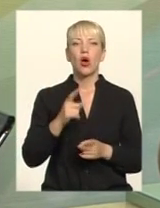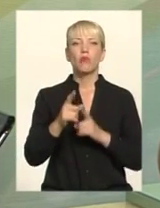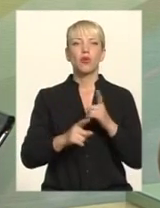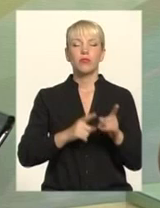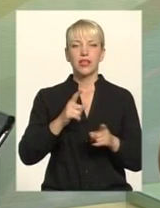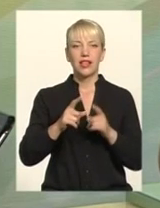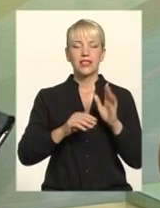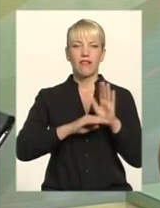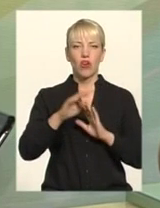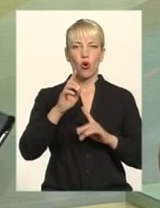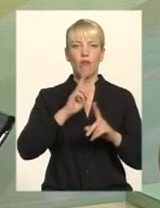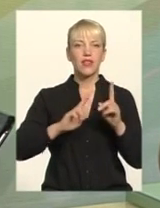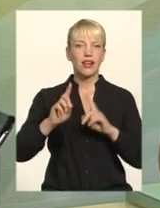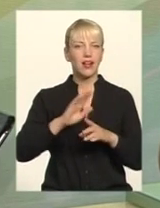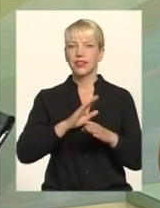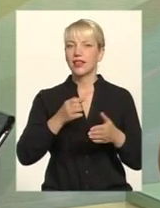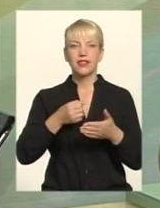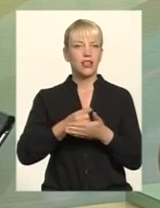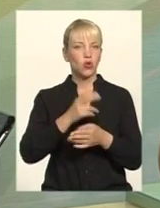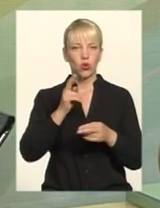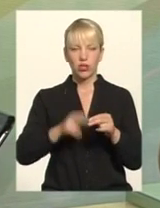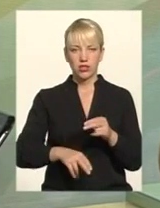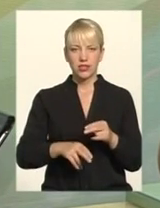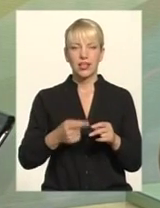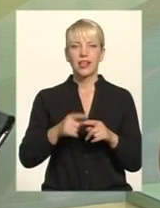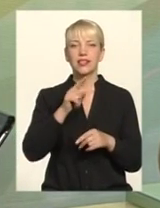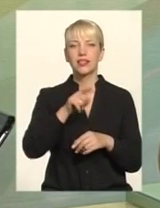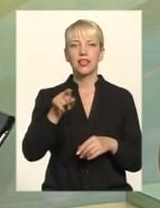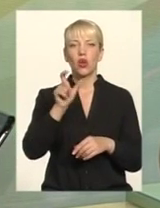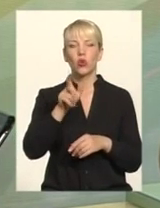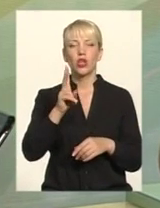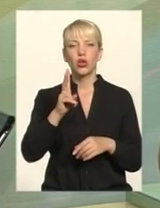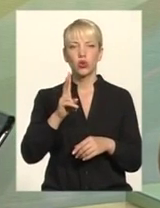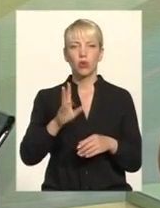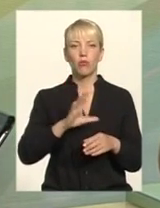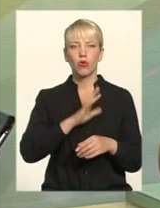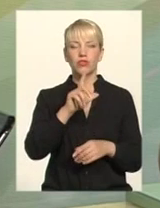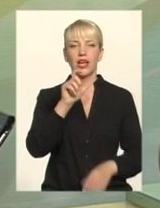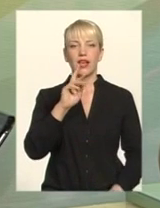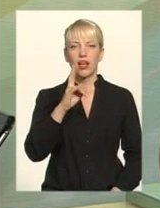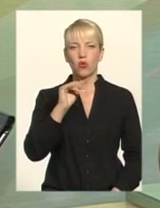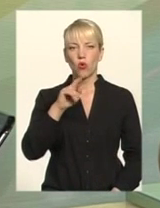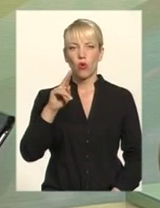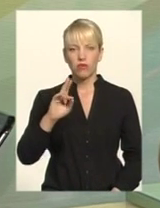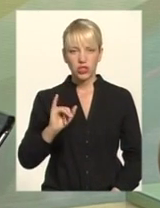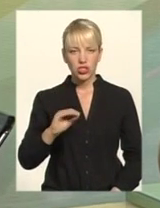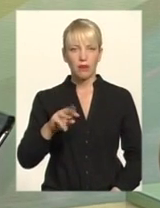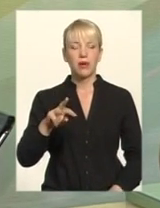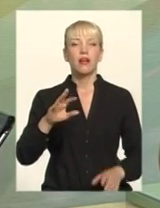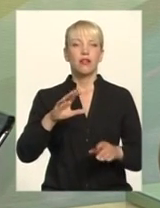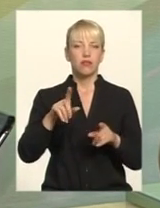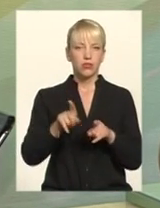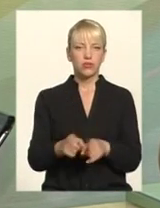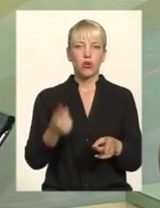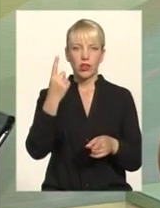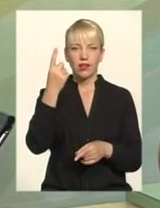корінно Тому що ті люди, які були за Януковича, десь третя частина, вони знаходяться сьогодні в Верховній Раді Знову таки,